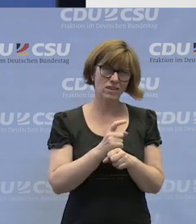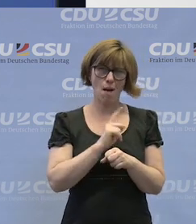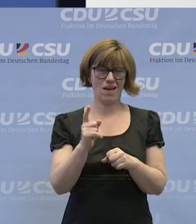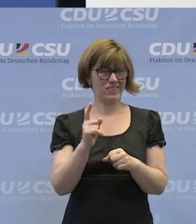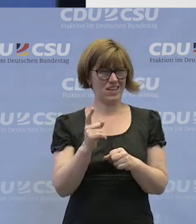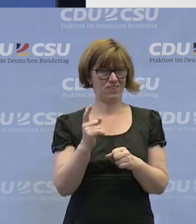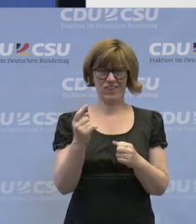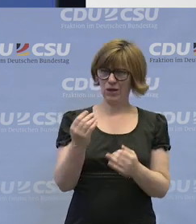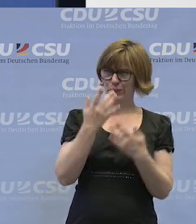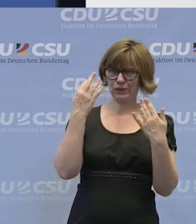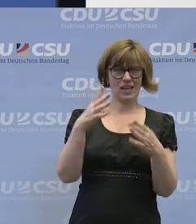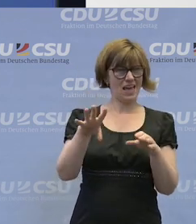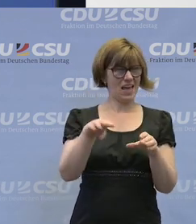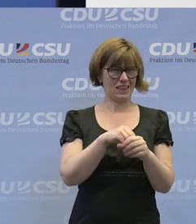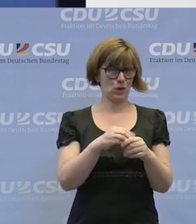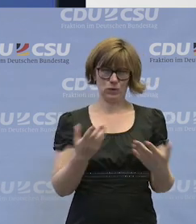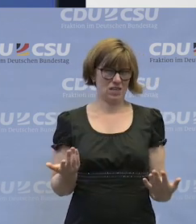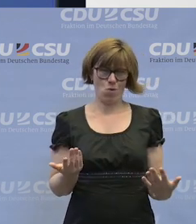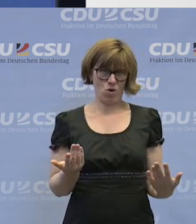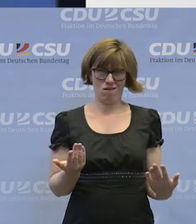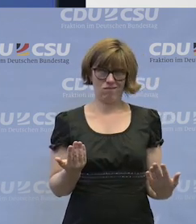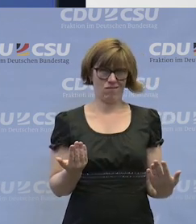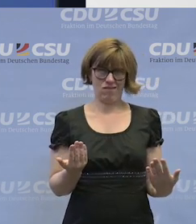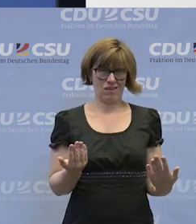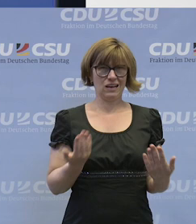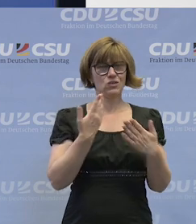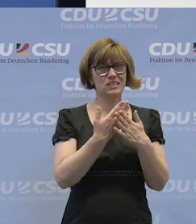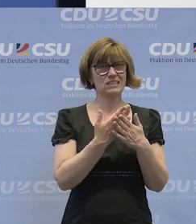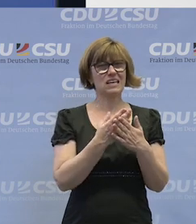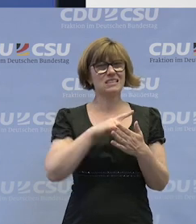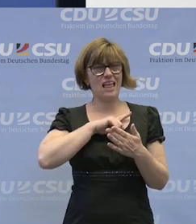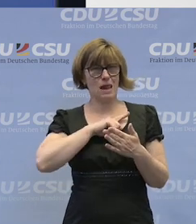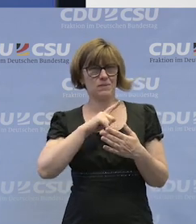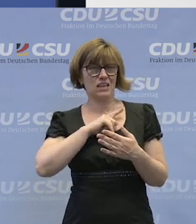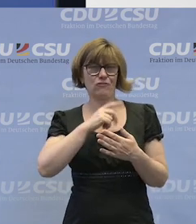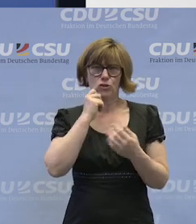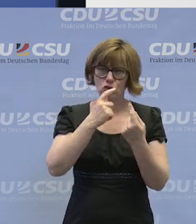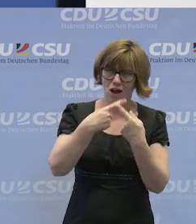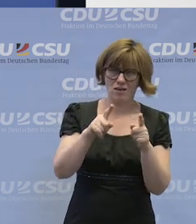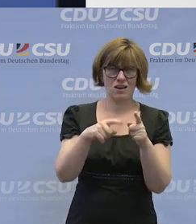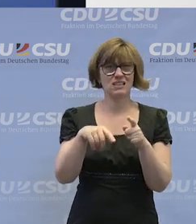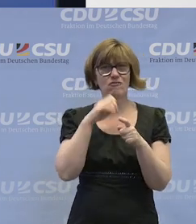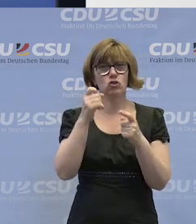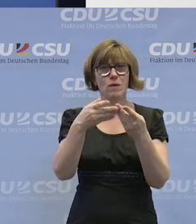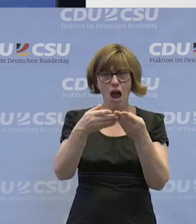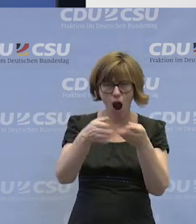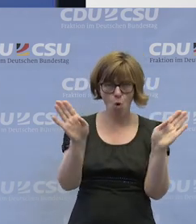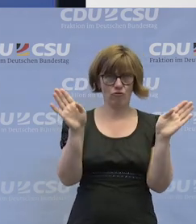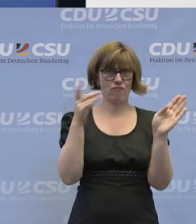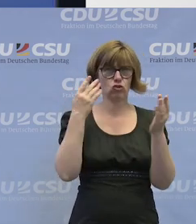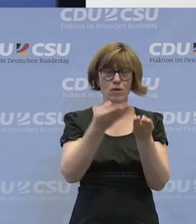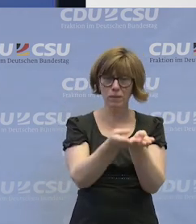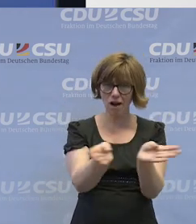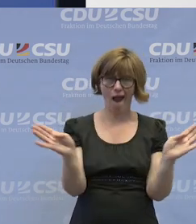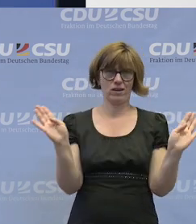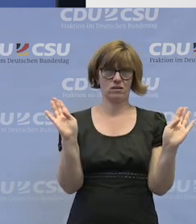nicht so wirklich was zu tun mit Inklusion. Und da verführt es mich zu sagen, ich wünsche mir natürlich eine viel größere Öffnung, eine viel größere Breite